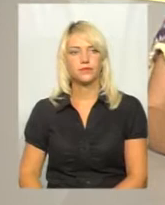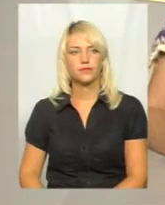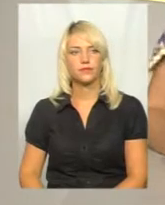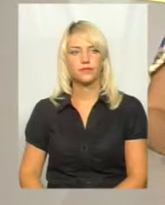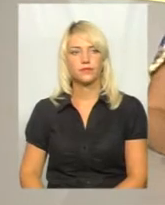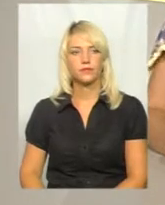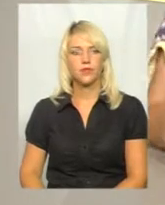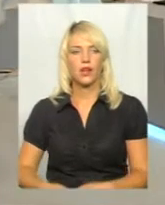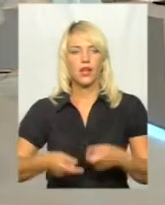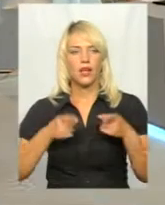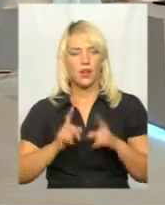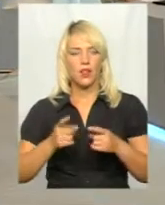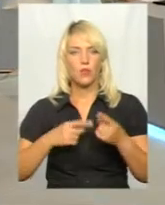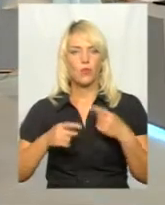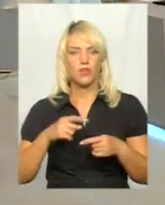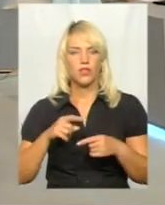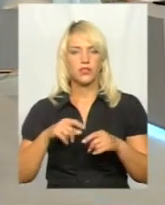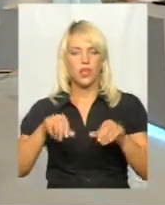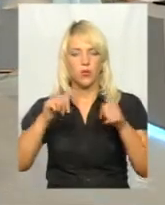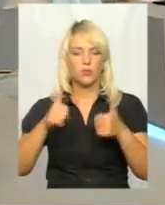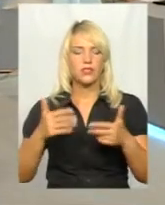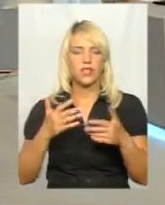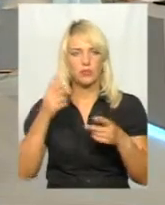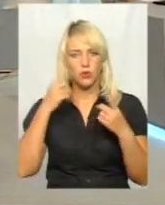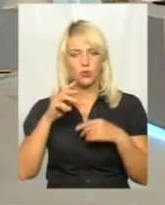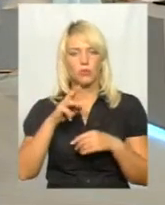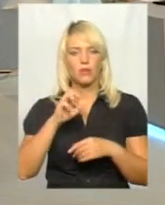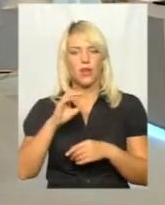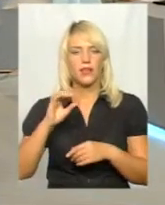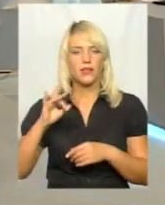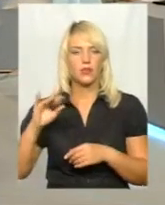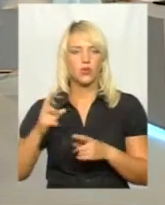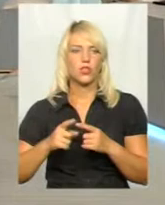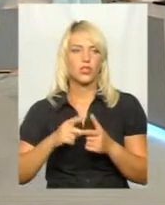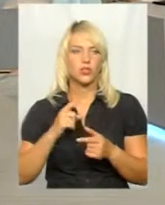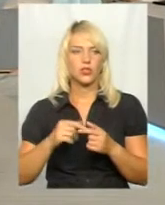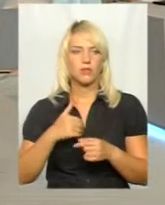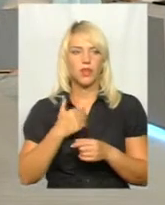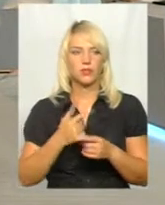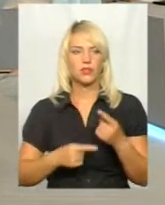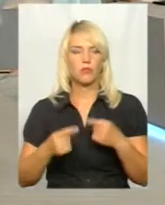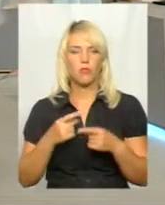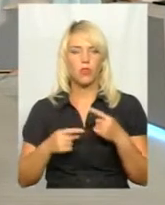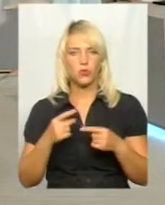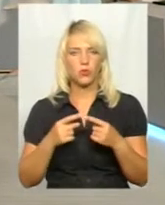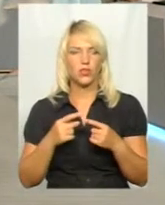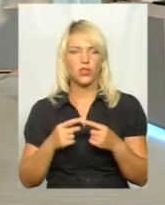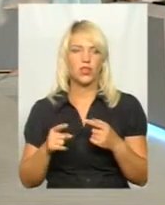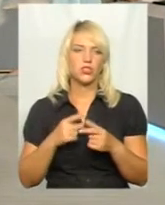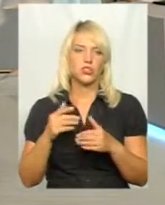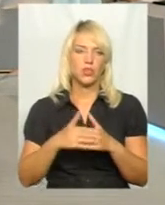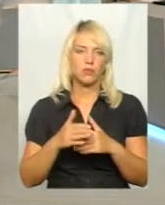Реально повернути образ, який придумав маестро? І взагалі, чи прагнете в реставрації повернути, чи